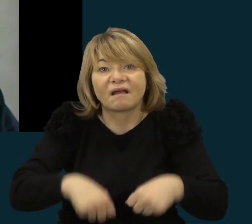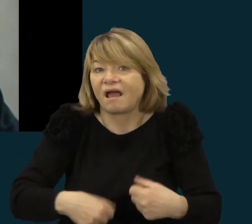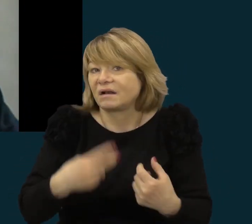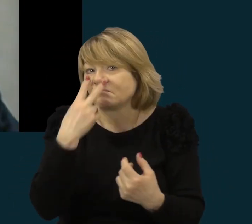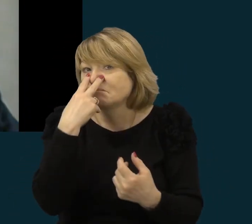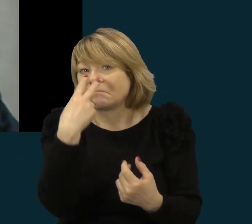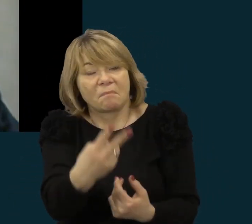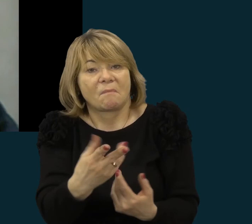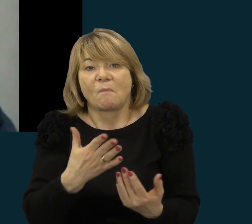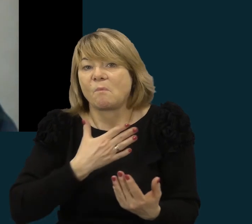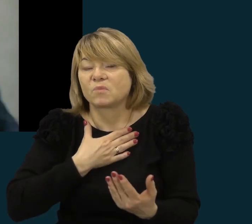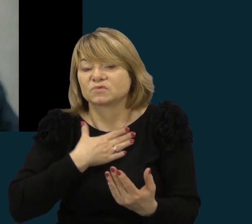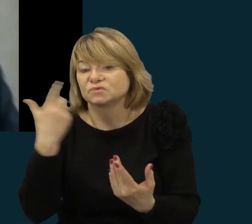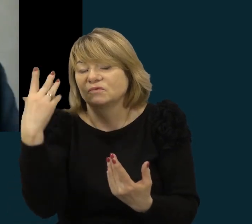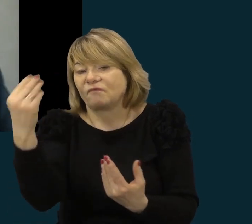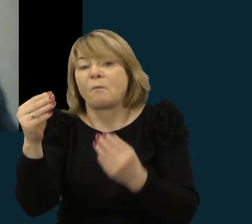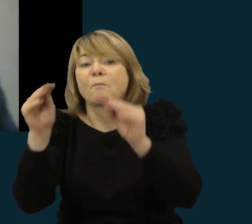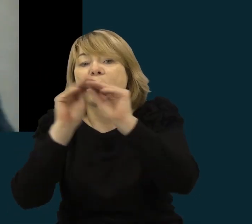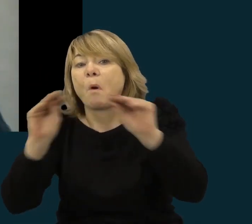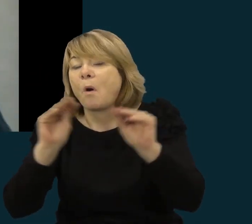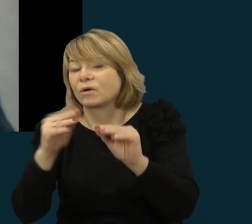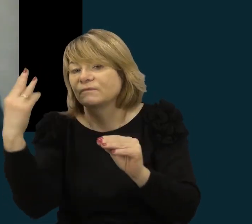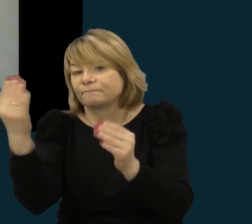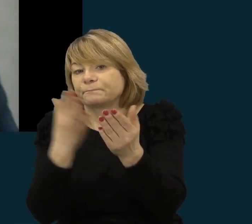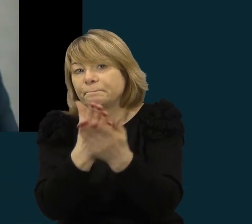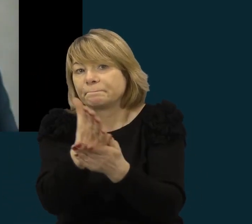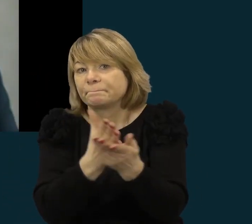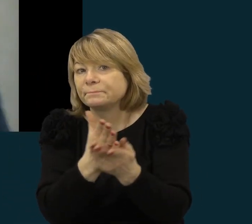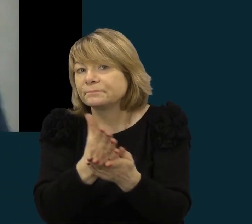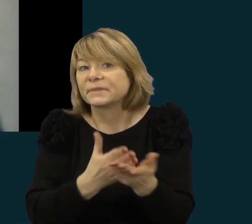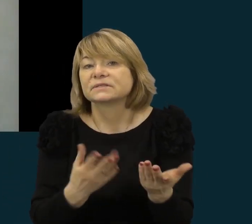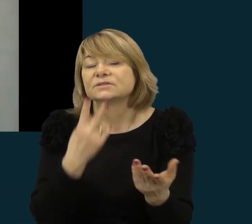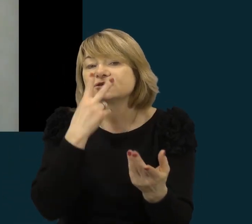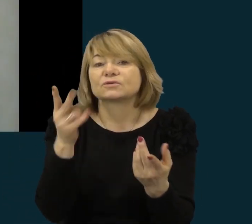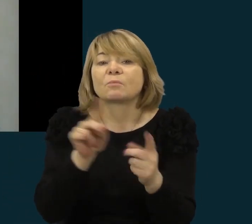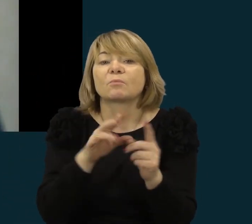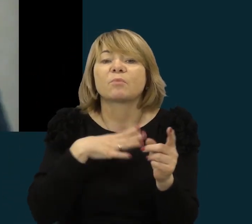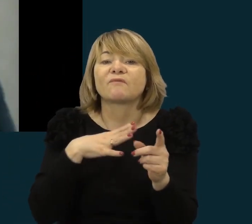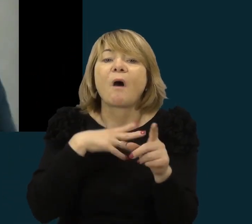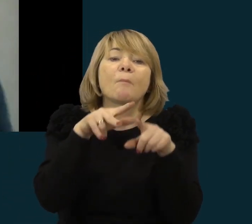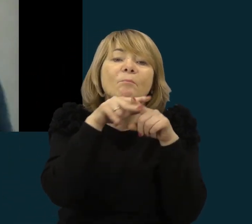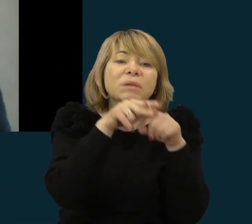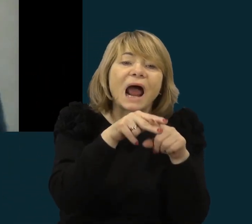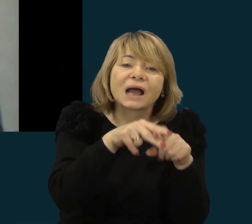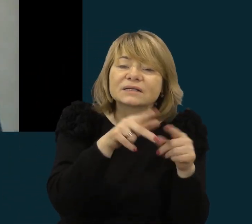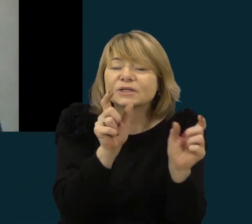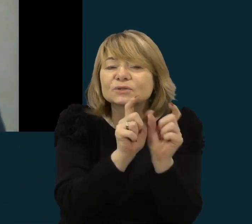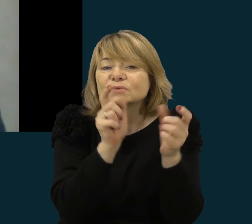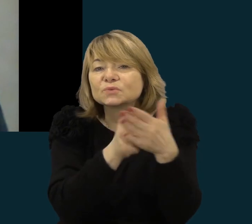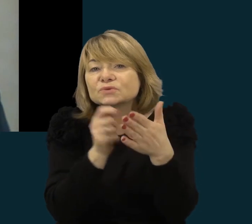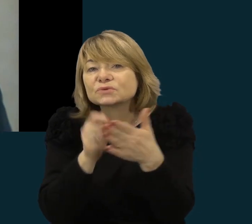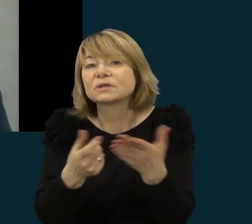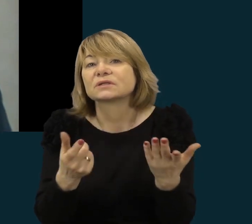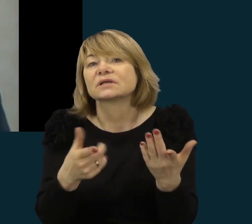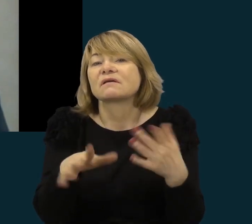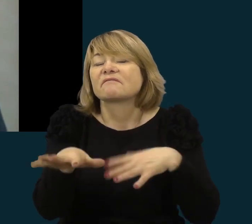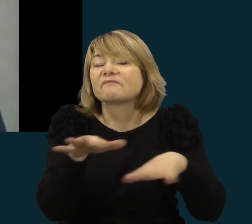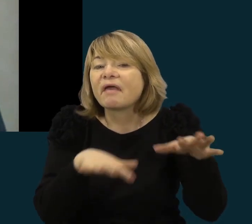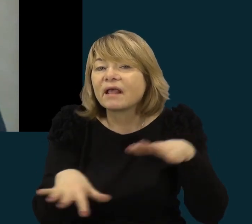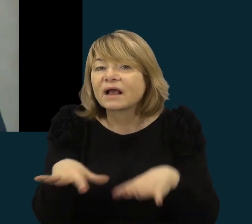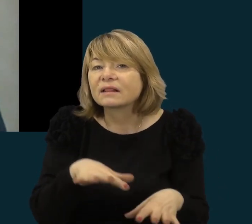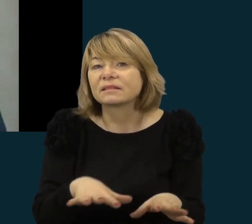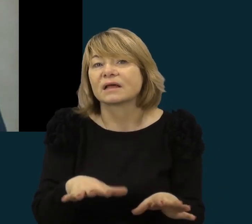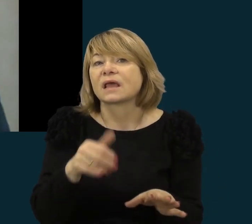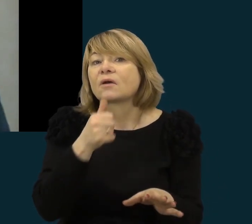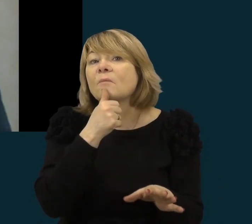patirtis organizuojant praktinės veiklas. Ir jeigu kada nors būtų galimybė